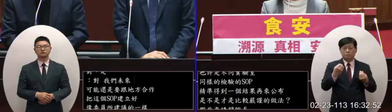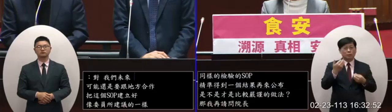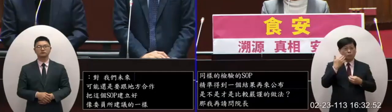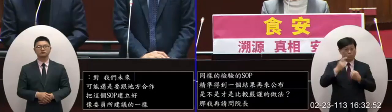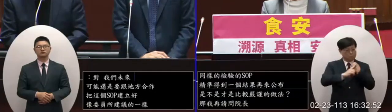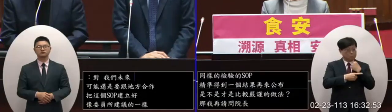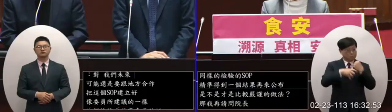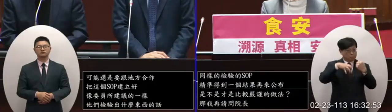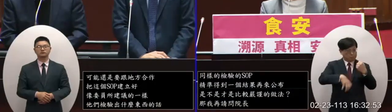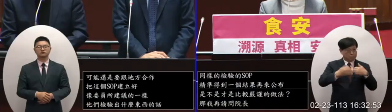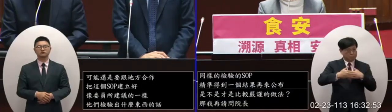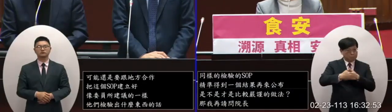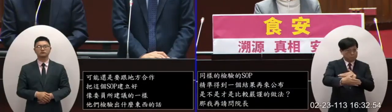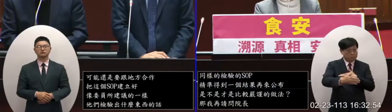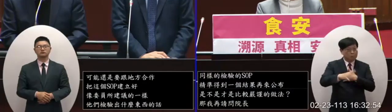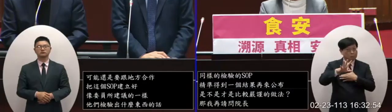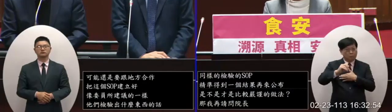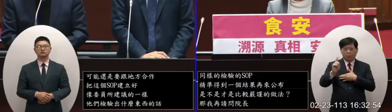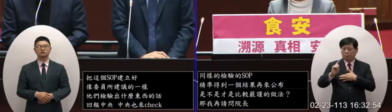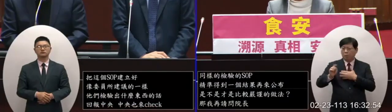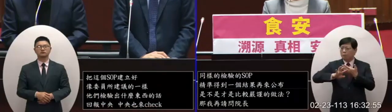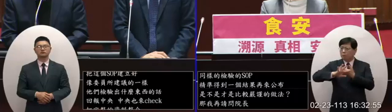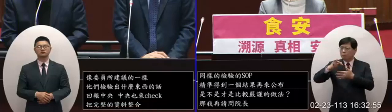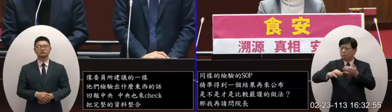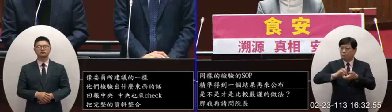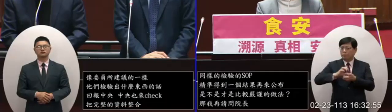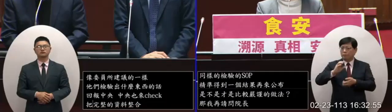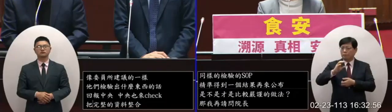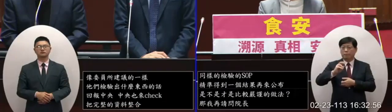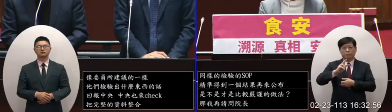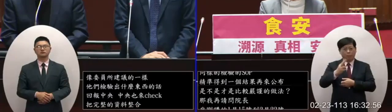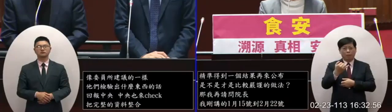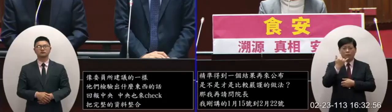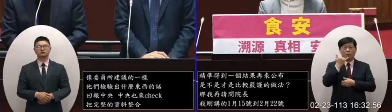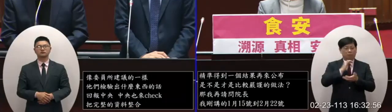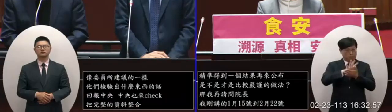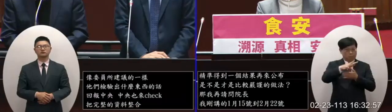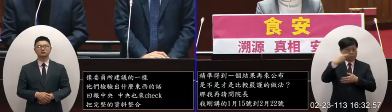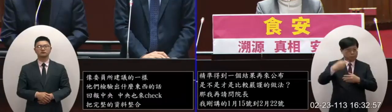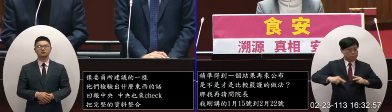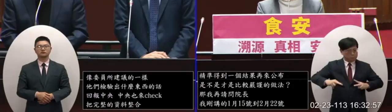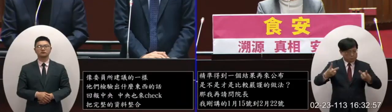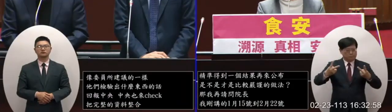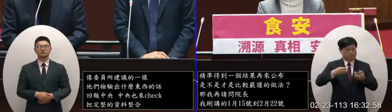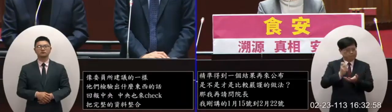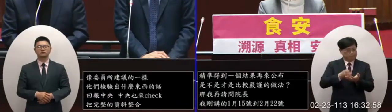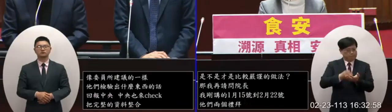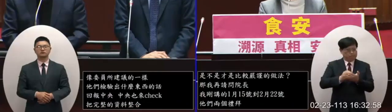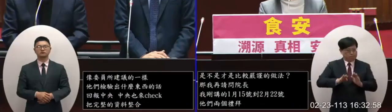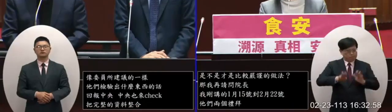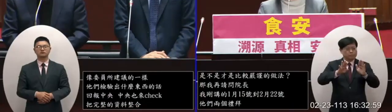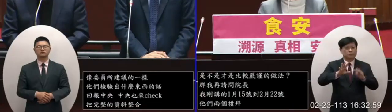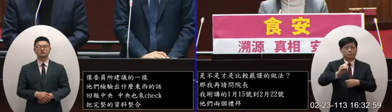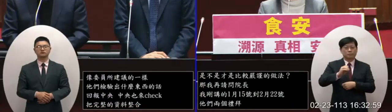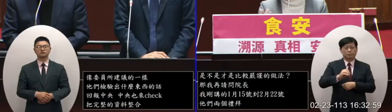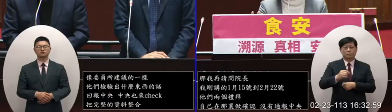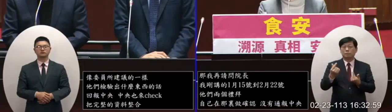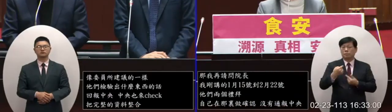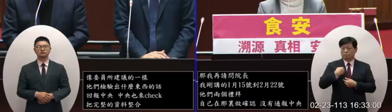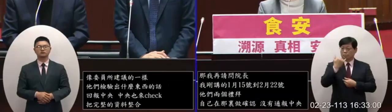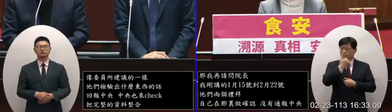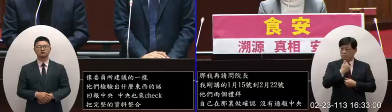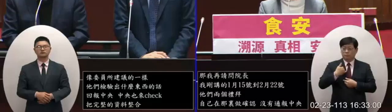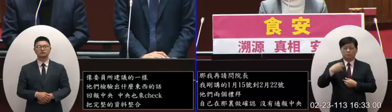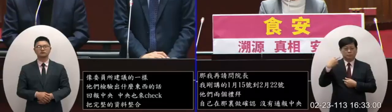相關的法規的SOP上面有沒有其他的規範或是以後可以精進有更嚴謹的規範就是說我們